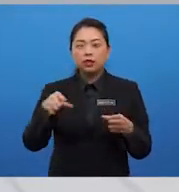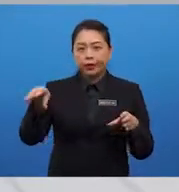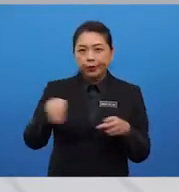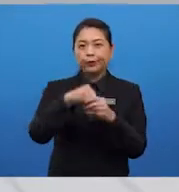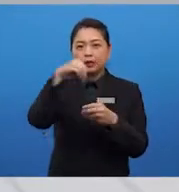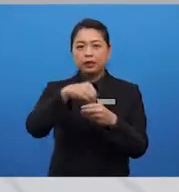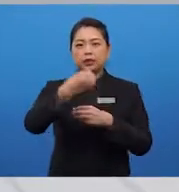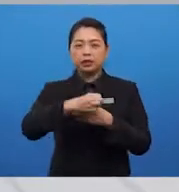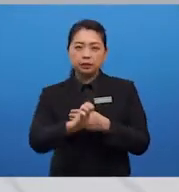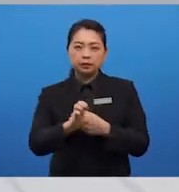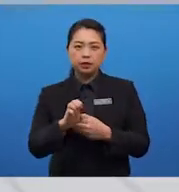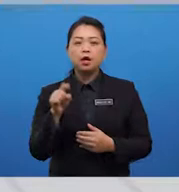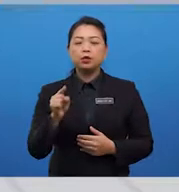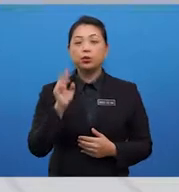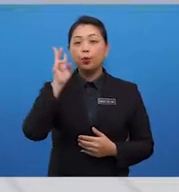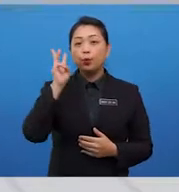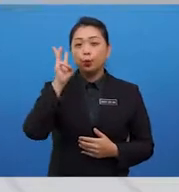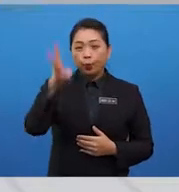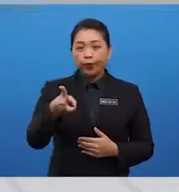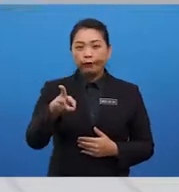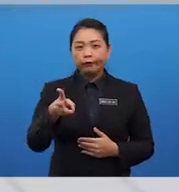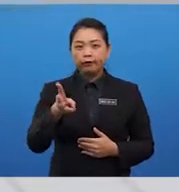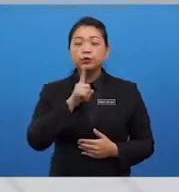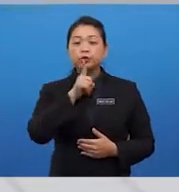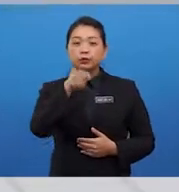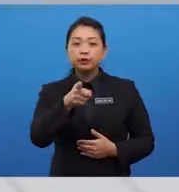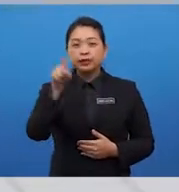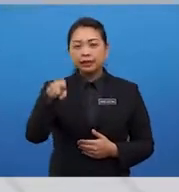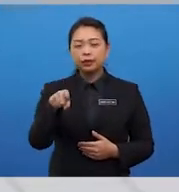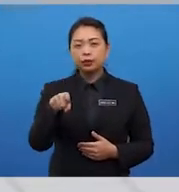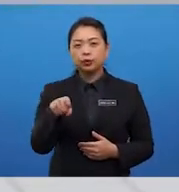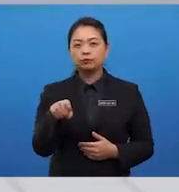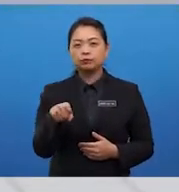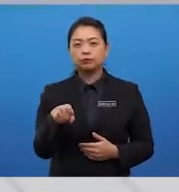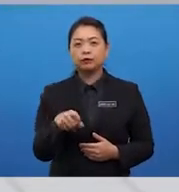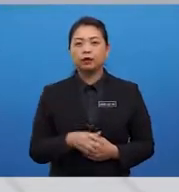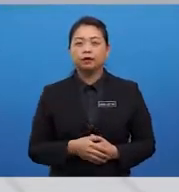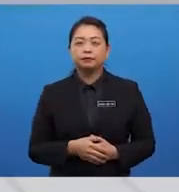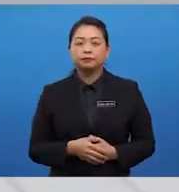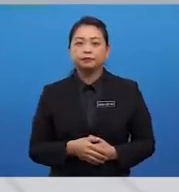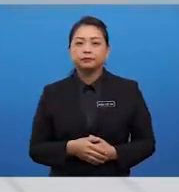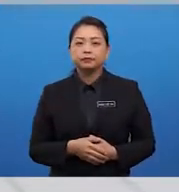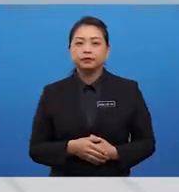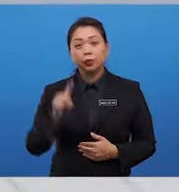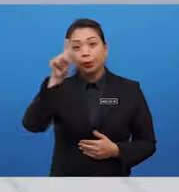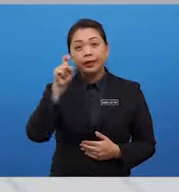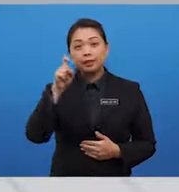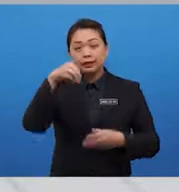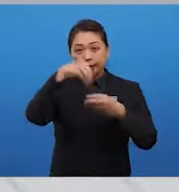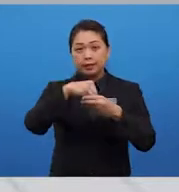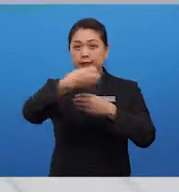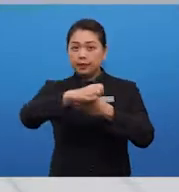You will definitely need to reply to Armani's sequence of questions asked in his email.